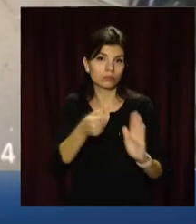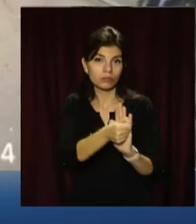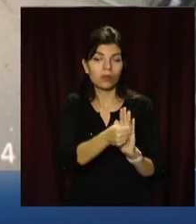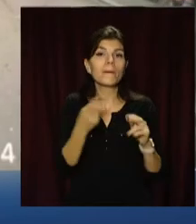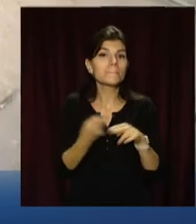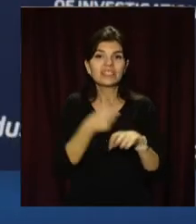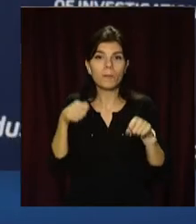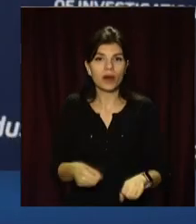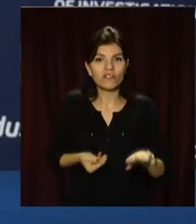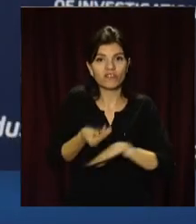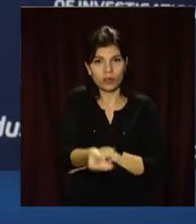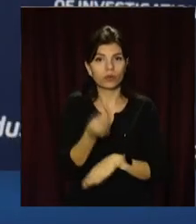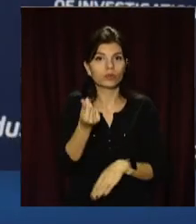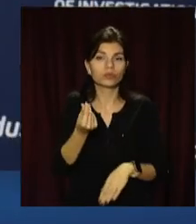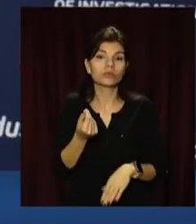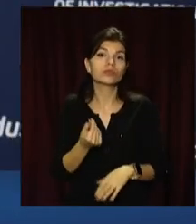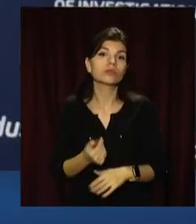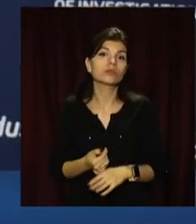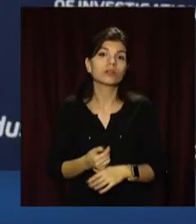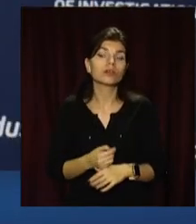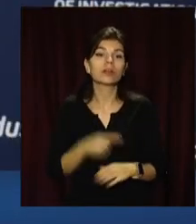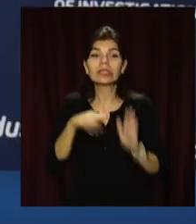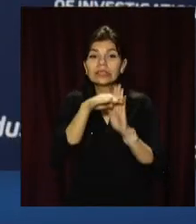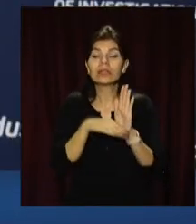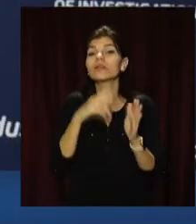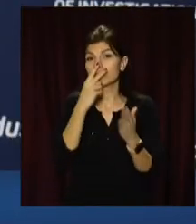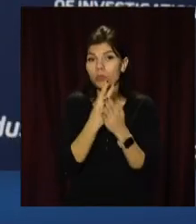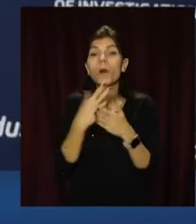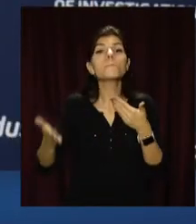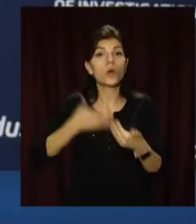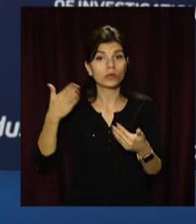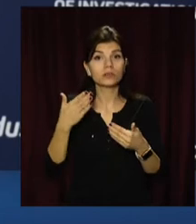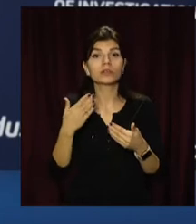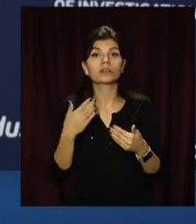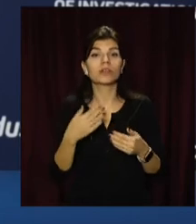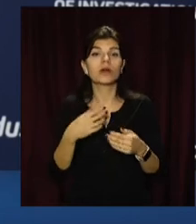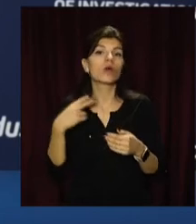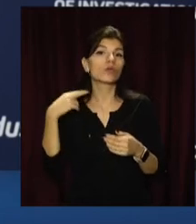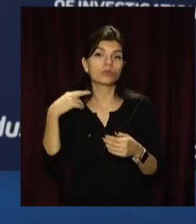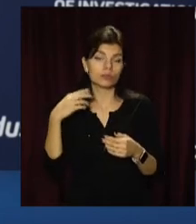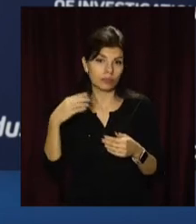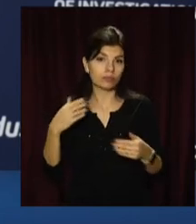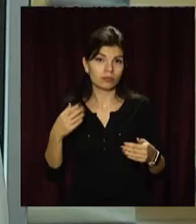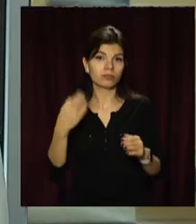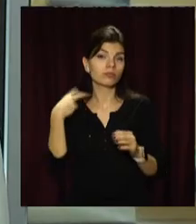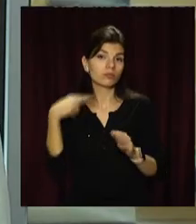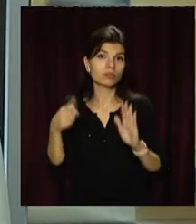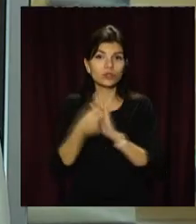застави. Санкція статті передбачає покарання у вигляді позбавлення волі на строк до 7 років.